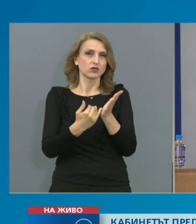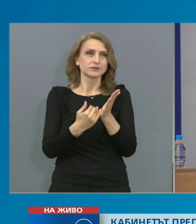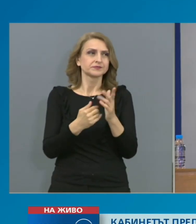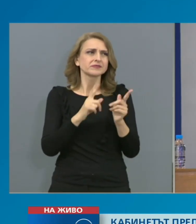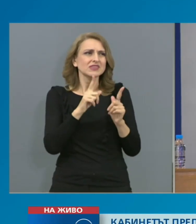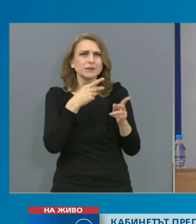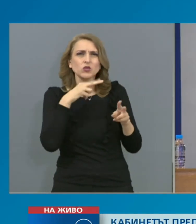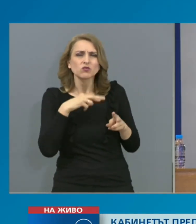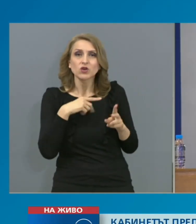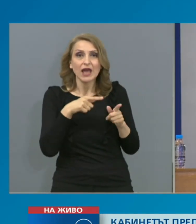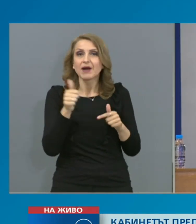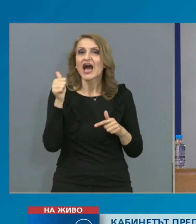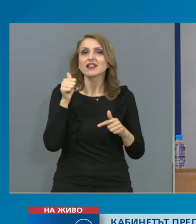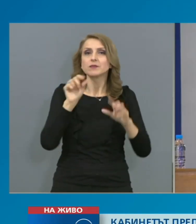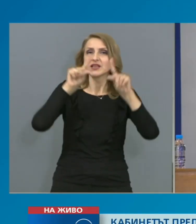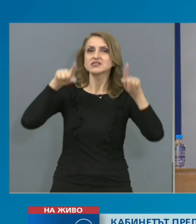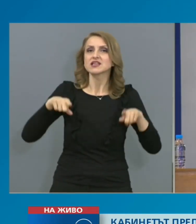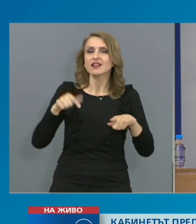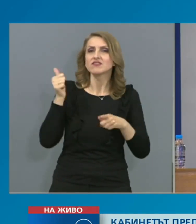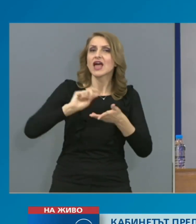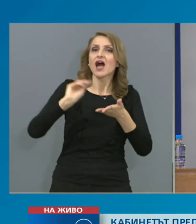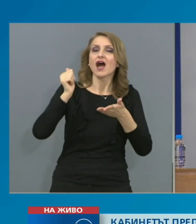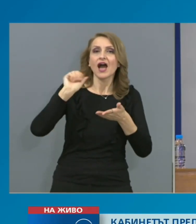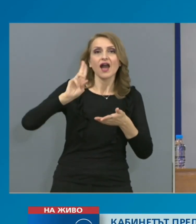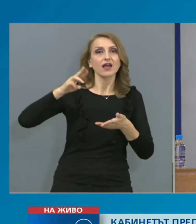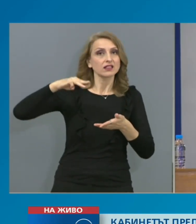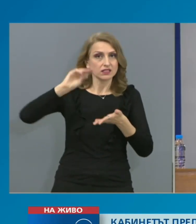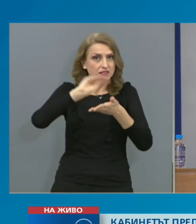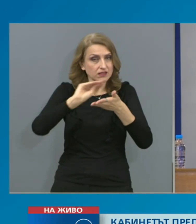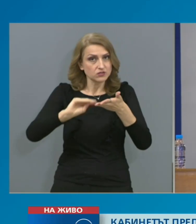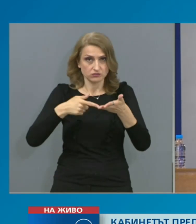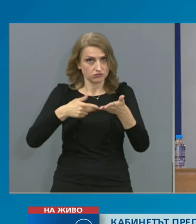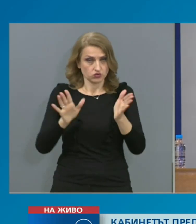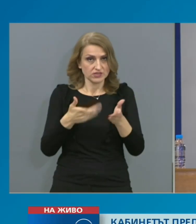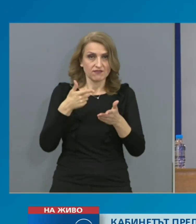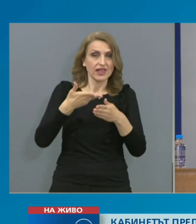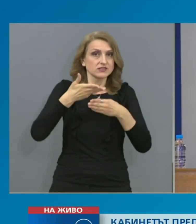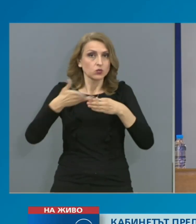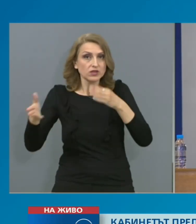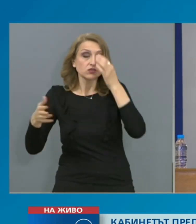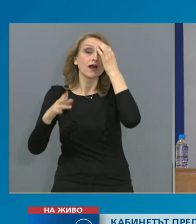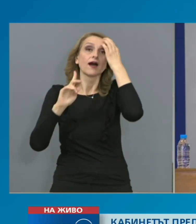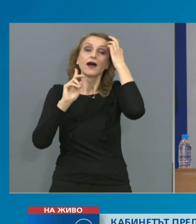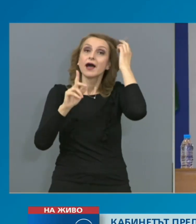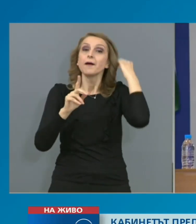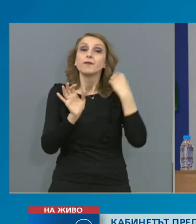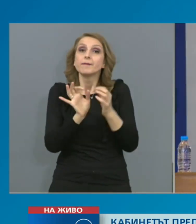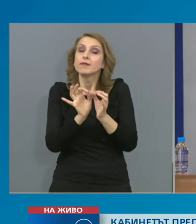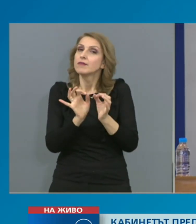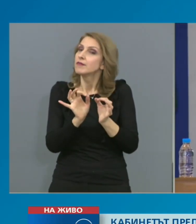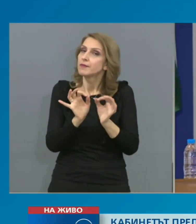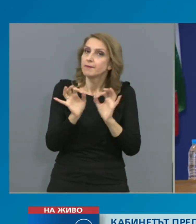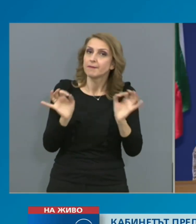административни актове ли ще стават тези погасявания или удължавания на тези мерки, които биха Мерките, които са